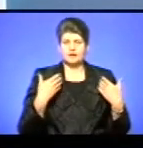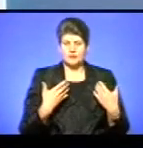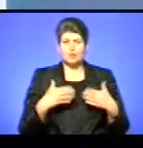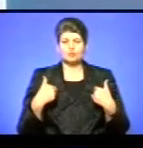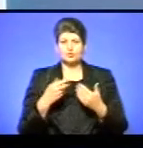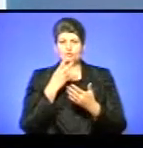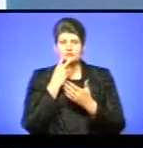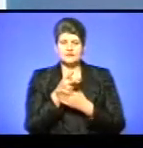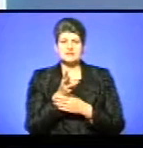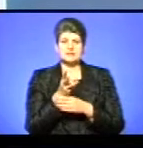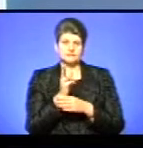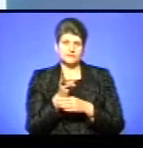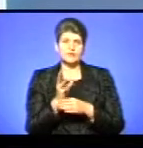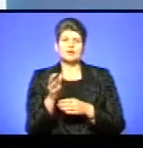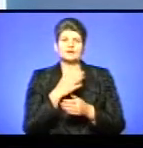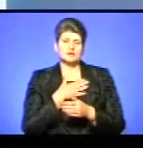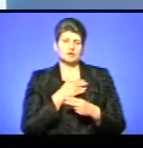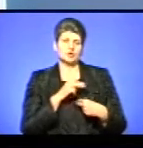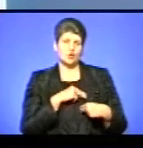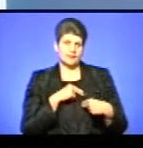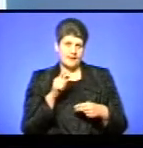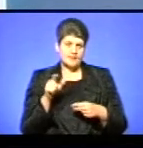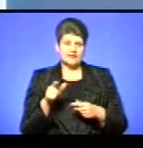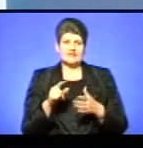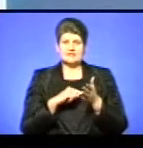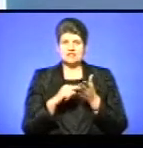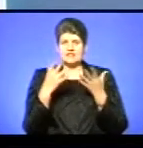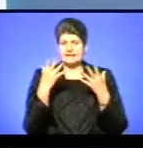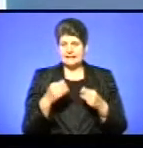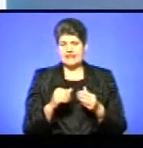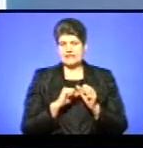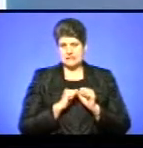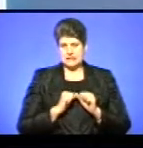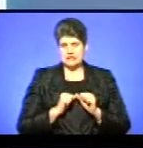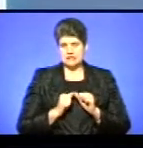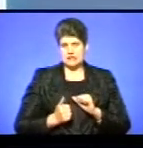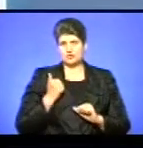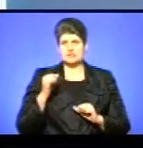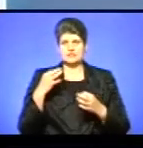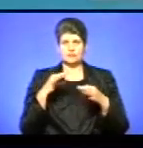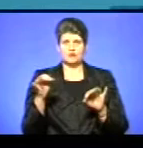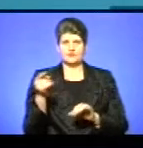подивитися сюжет наших колег про те, як відзначали День гідності і свободи в Тернополі.